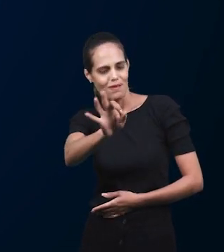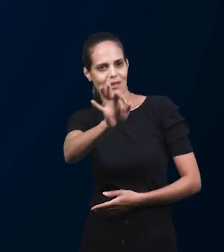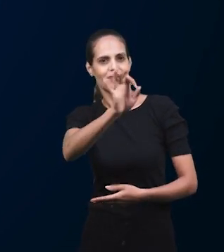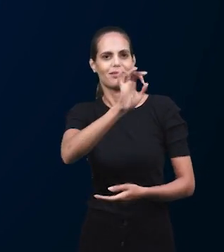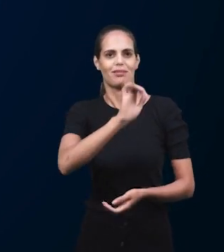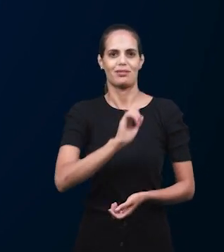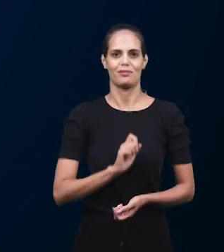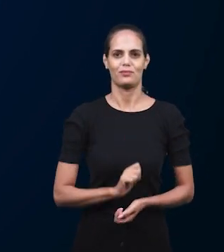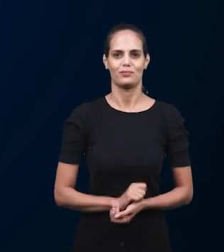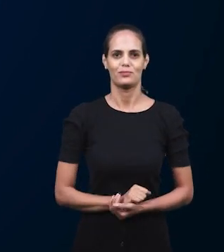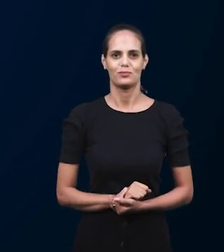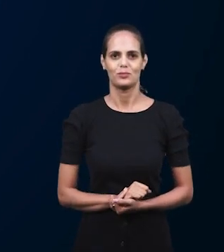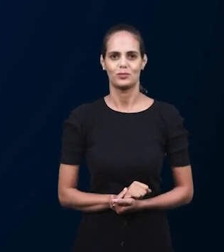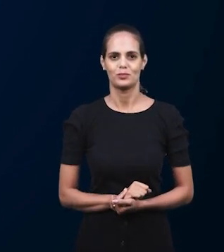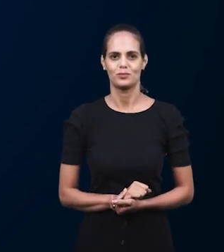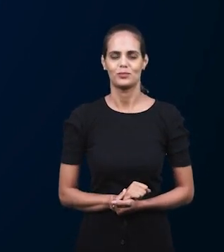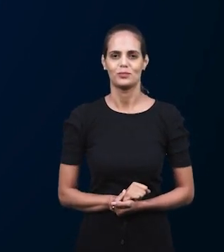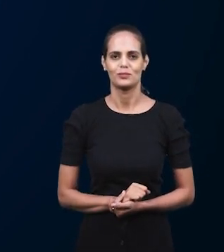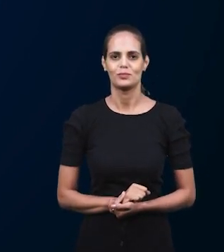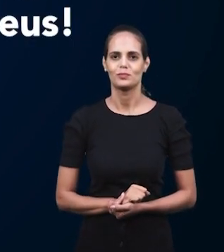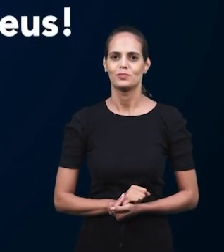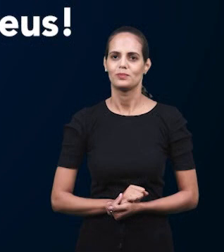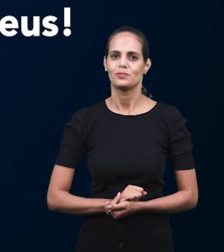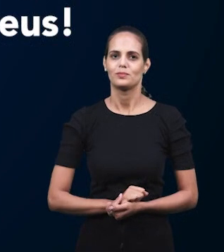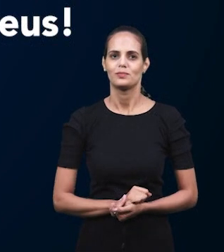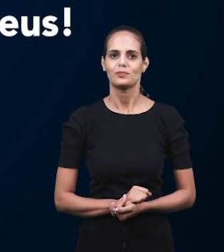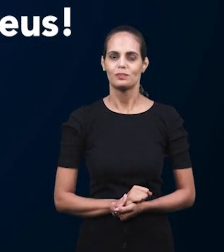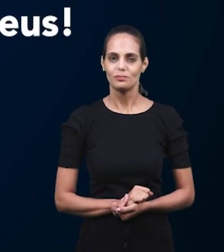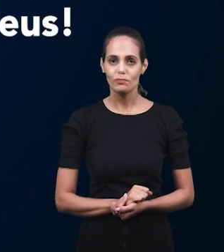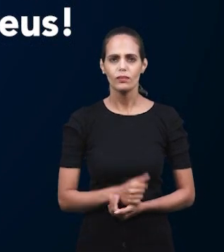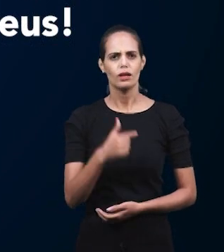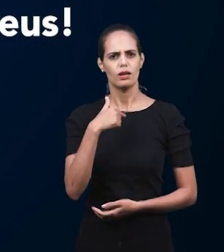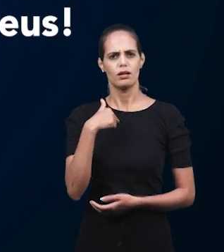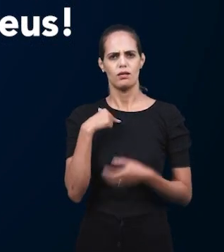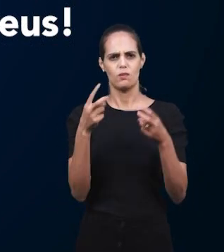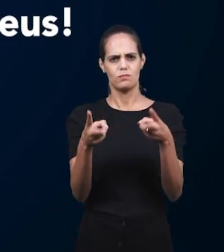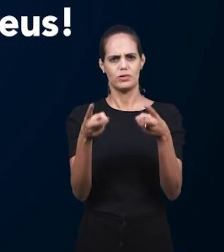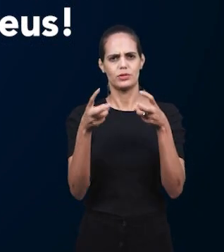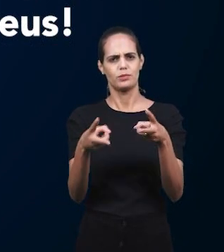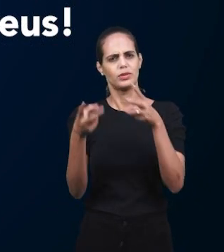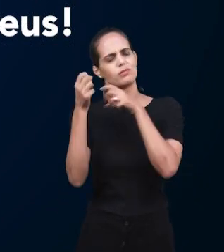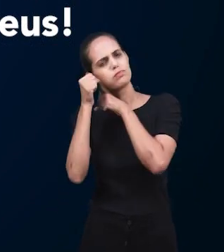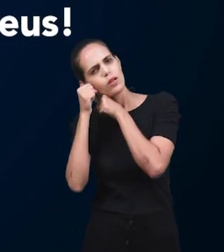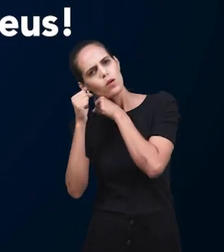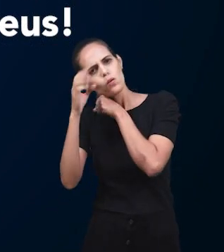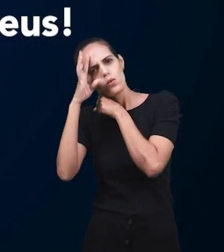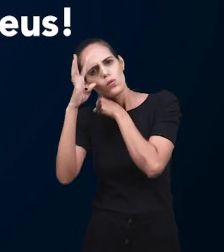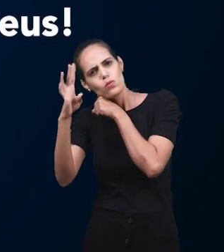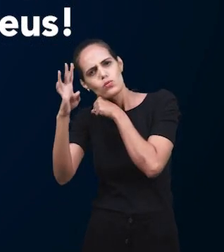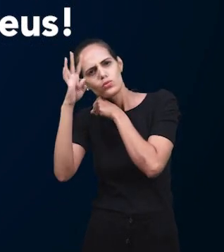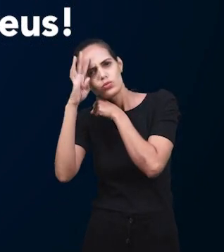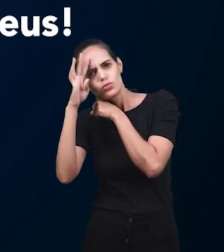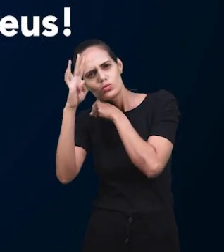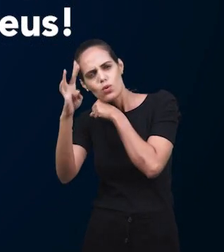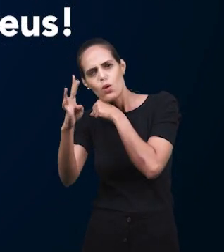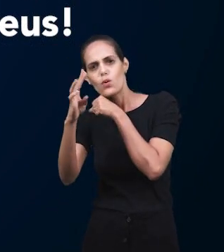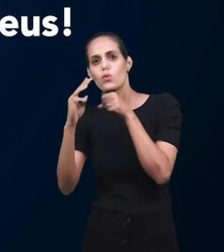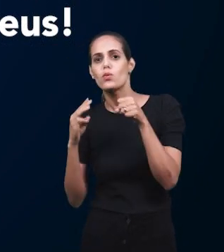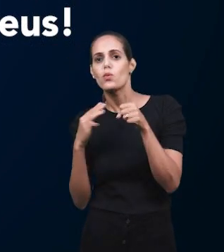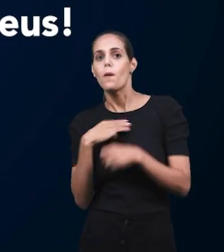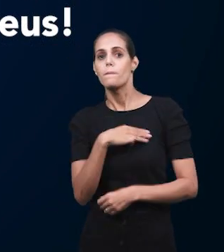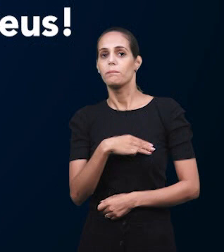Христос. Они мужи Божьи. И они советуются, молятся, попрошают